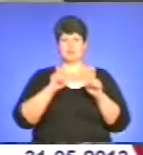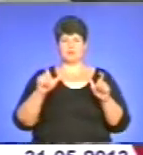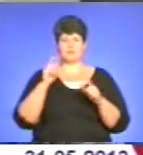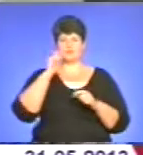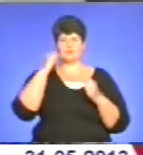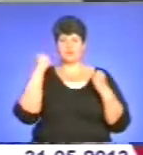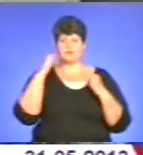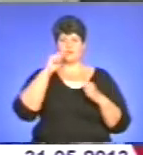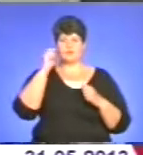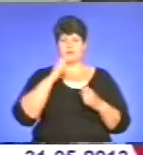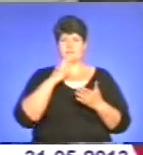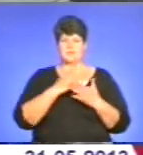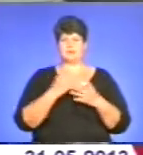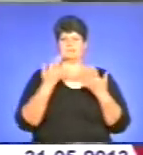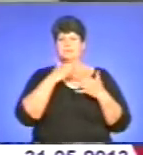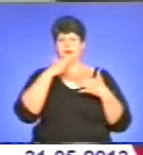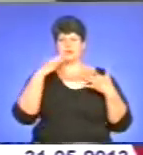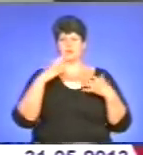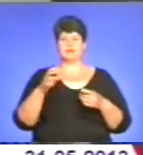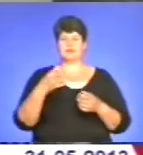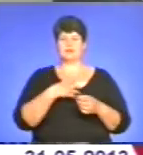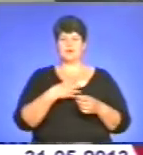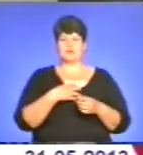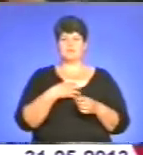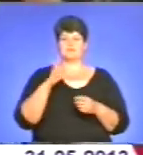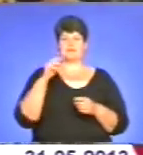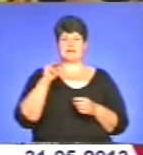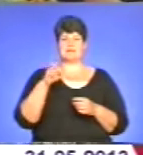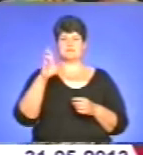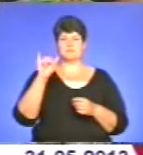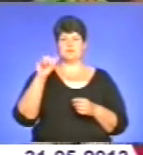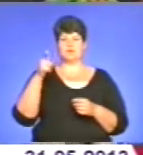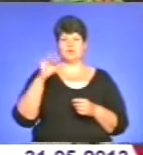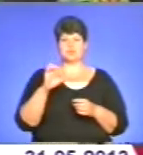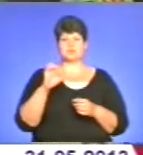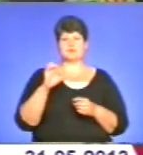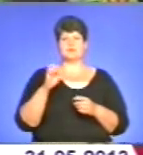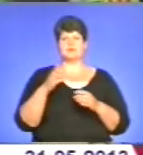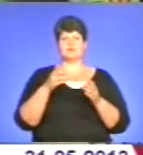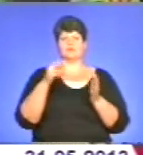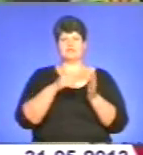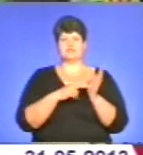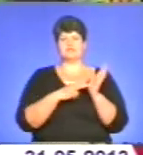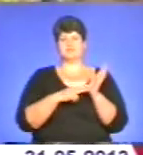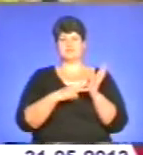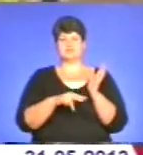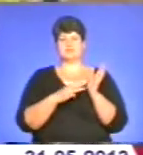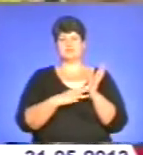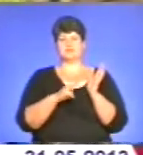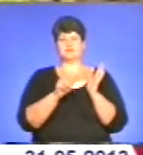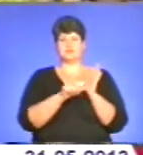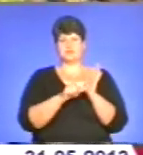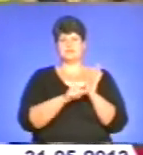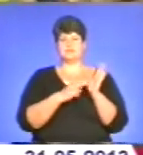нагород. У світомовому рейтингу наші спортсмени Тарас Бігус та Оксана Дмитрів посіли 76-те і 80-те місце. Це